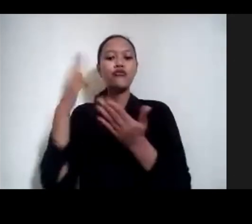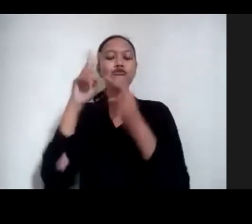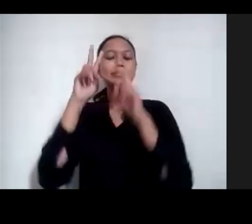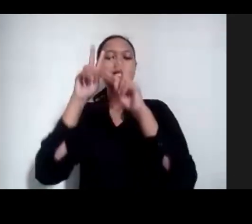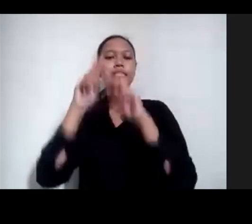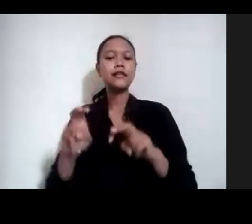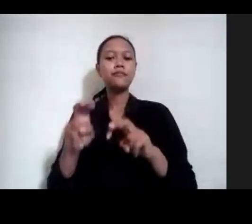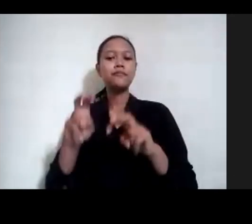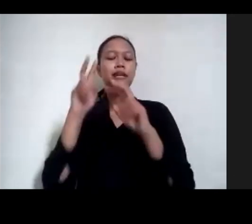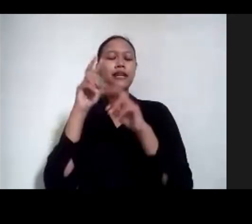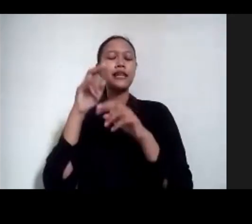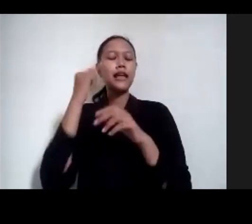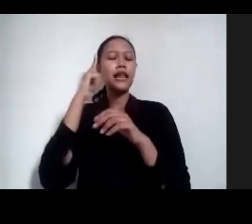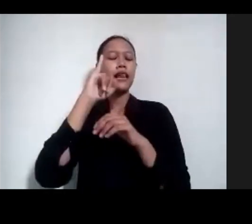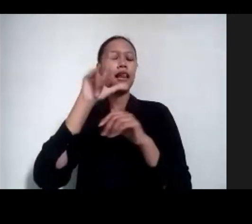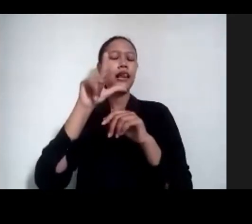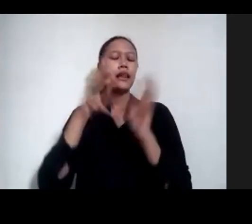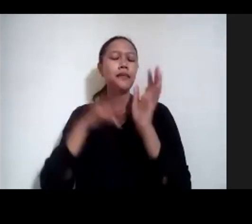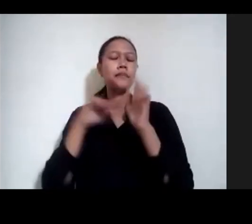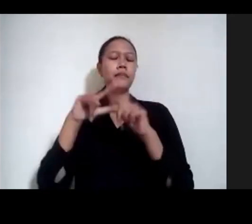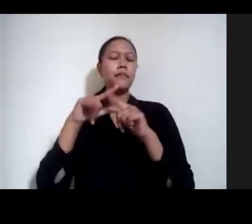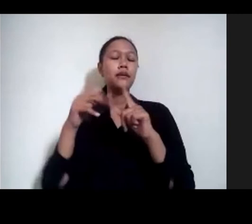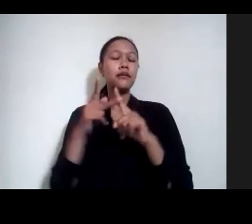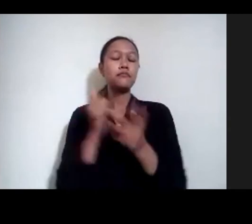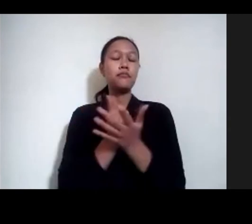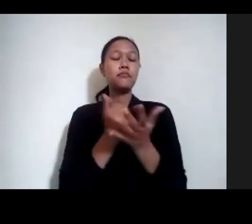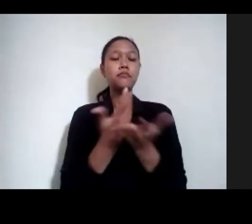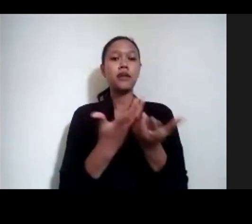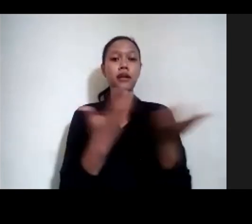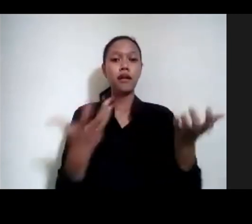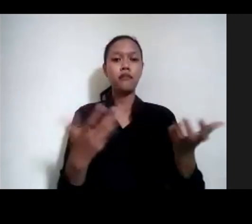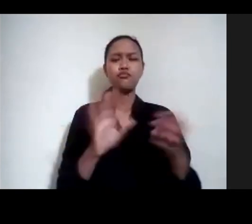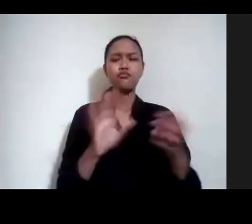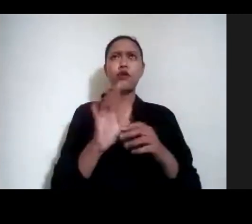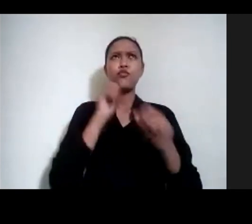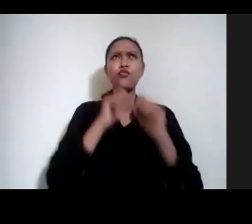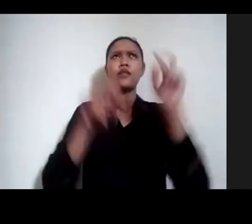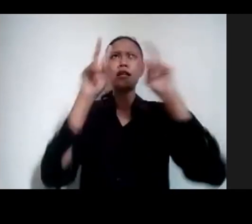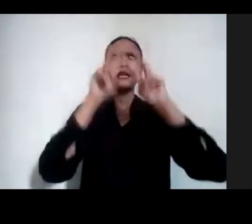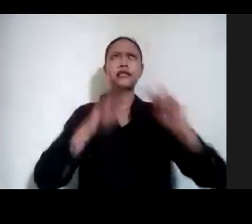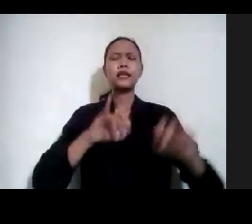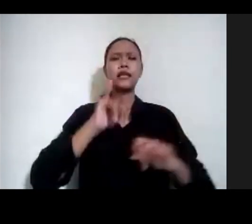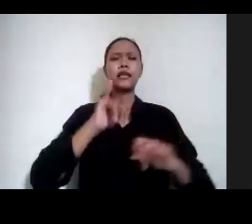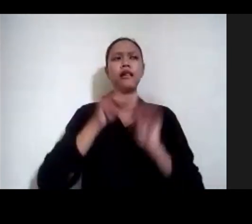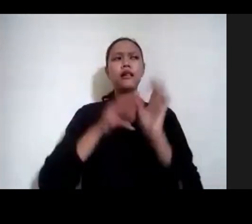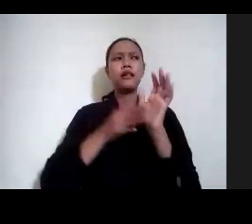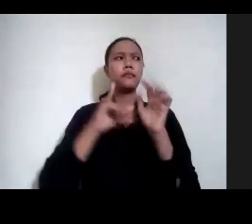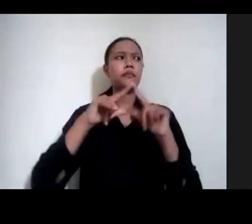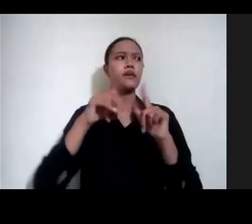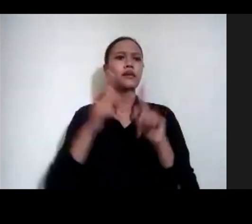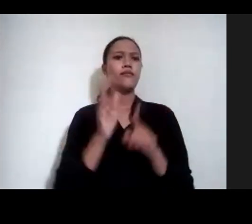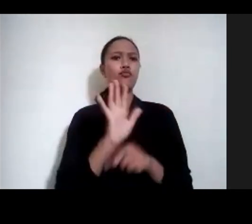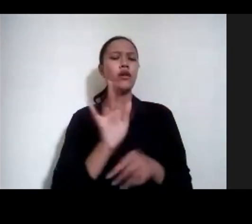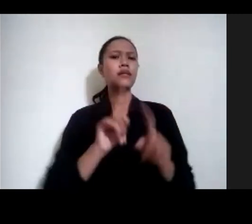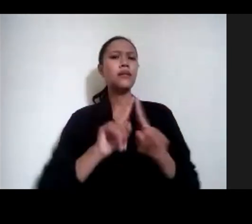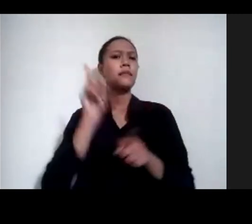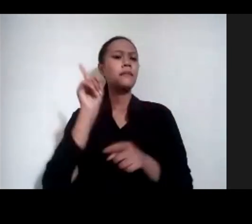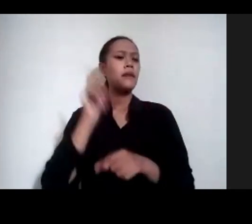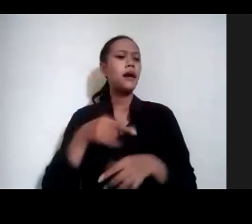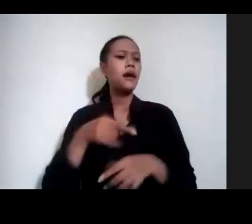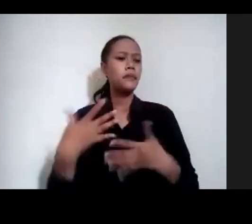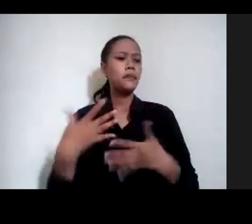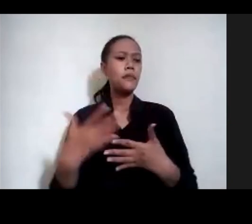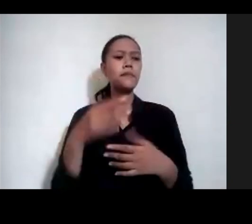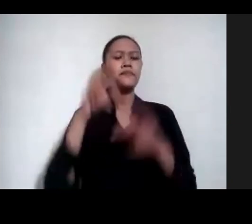Tentu beda ya, kita sebenarnya tidak bikin riset ilmiah, tapi kita bisa menggunakan riset dan